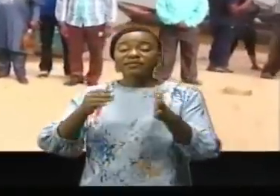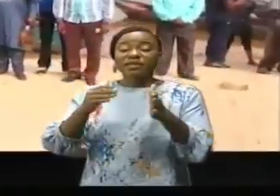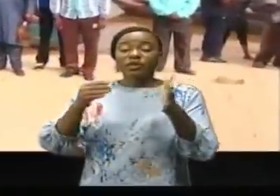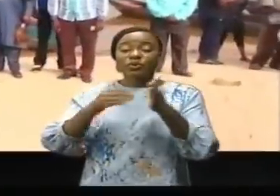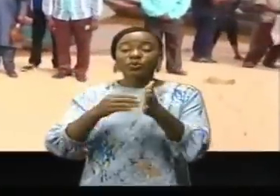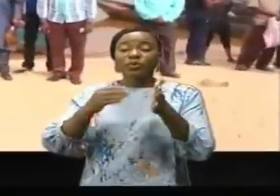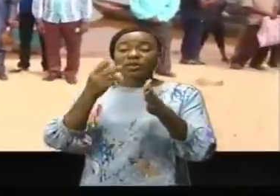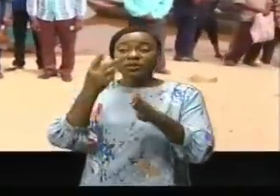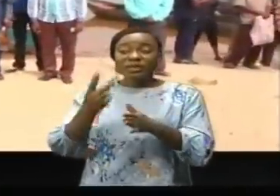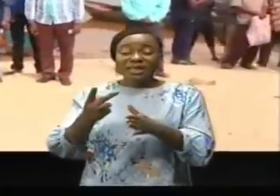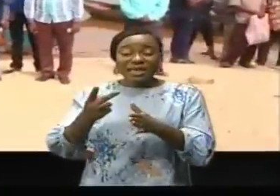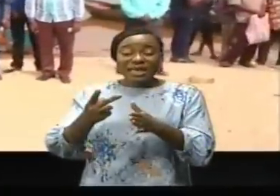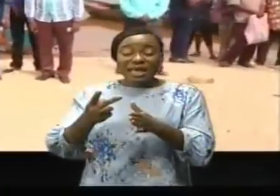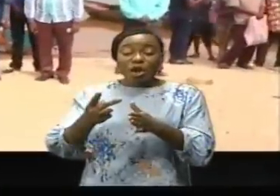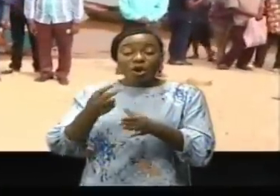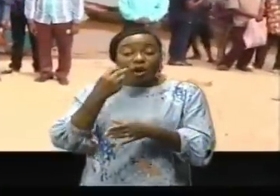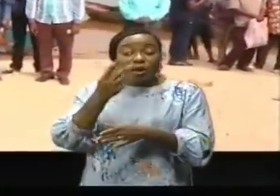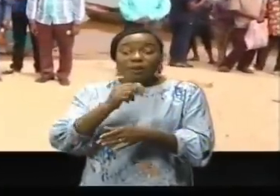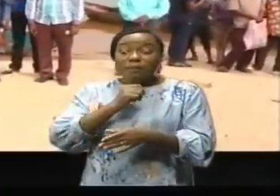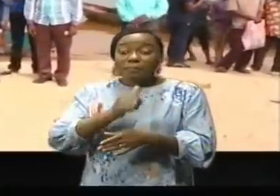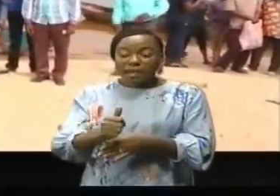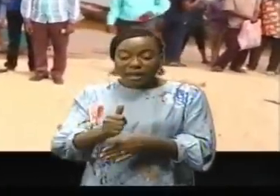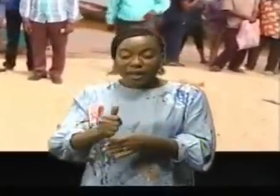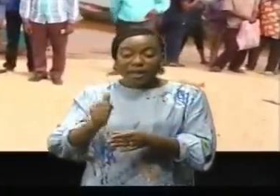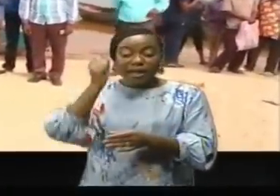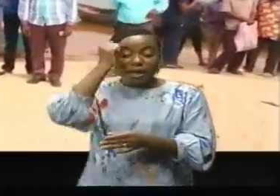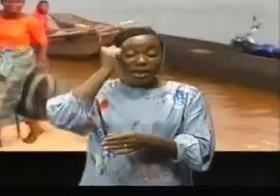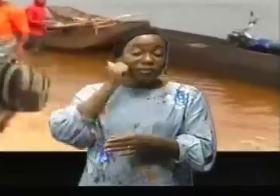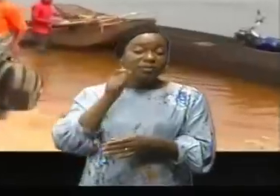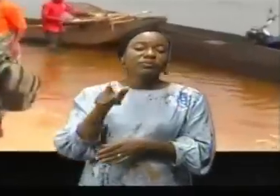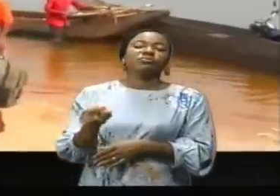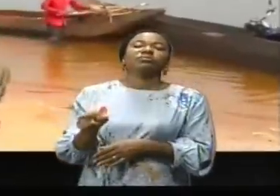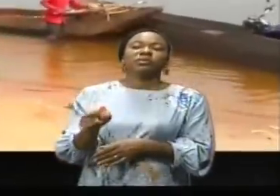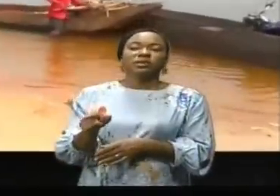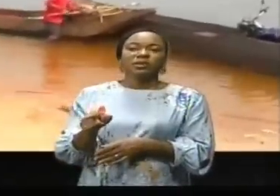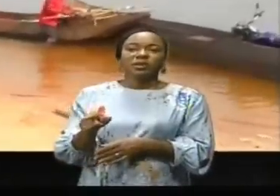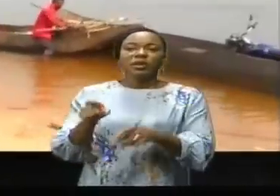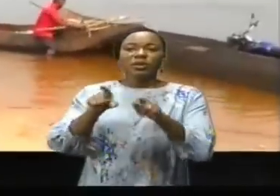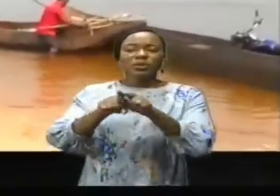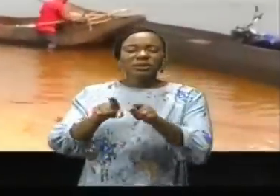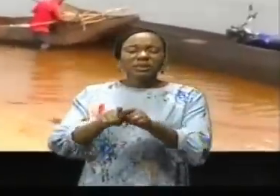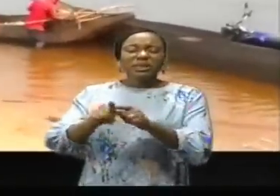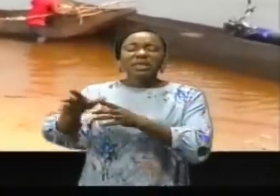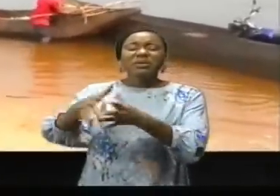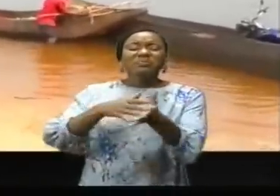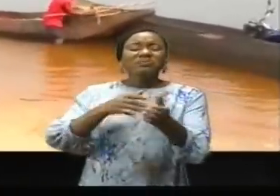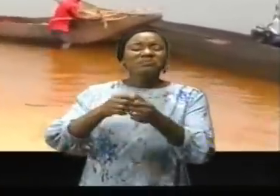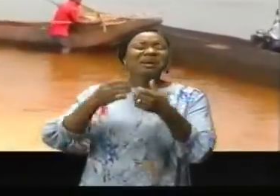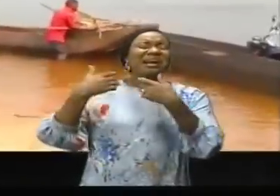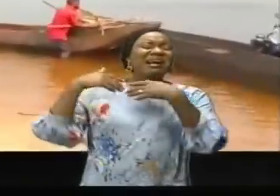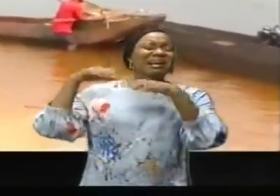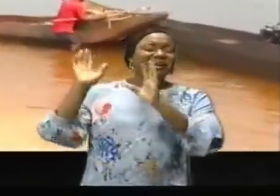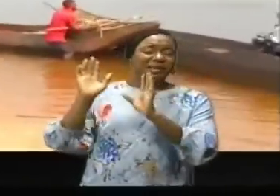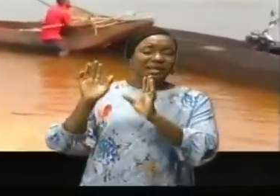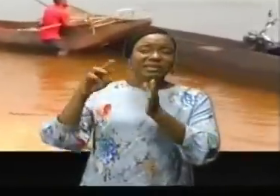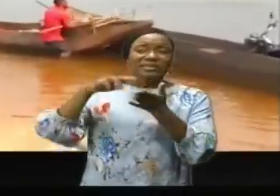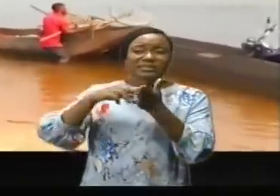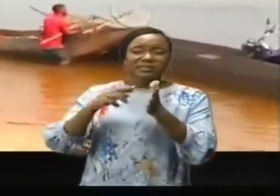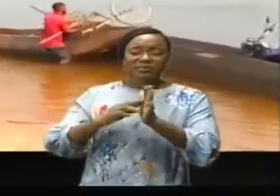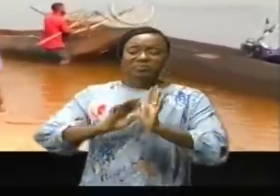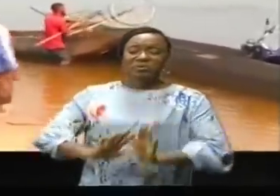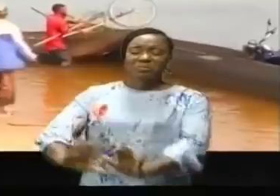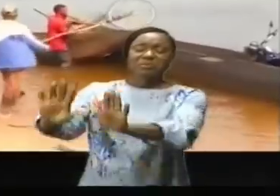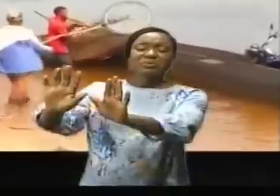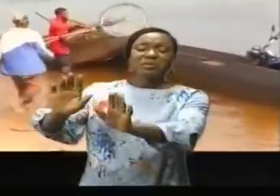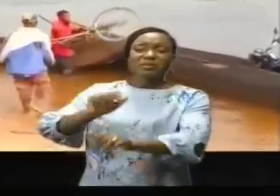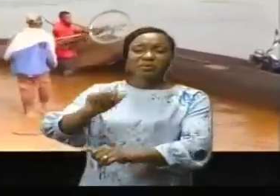bac mécanique qui assurait la traversée de la Louloua en Sananyemboe était tombé en panne, laissant la population de cette contrée abandonnée